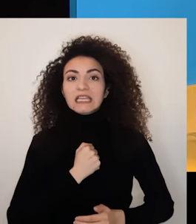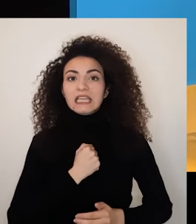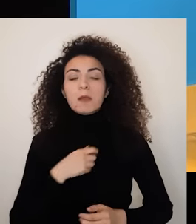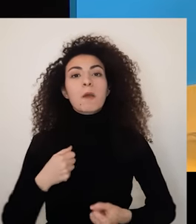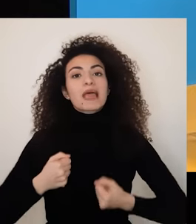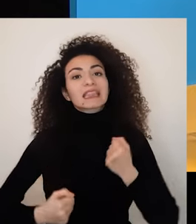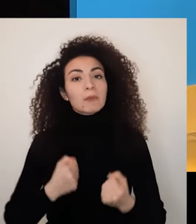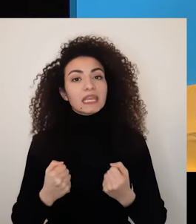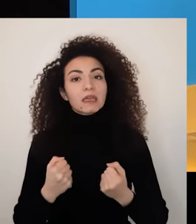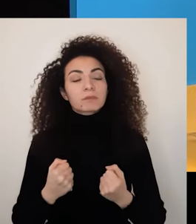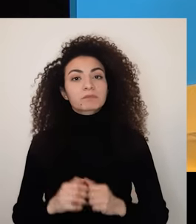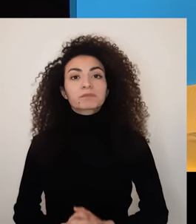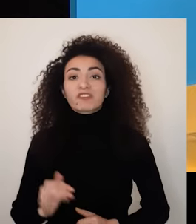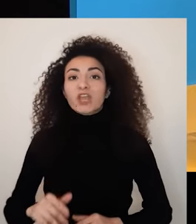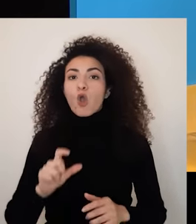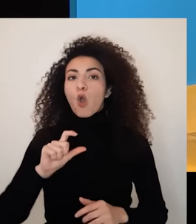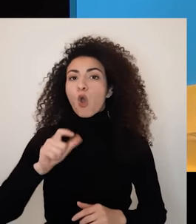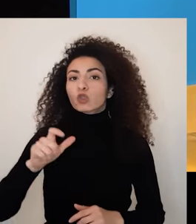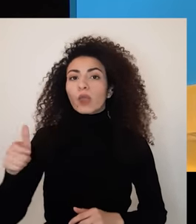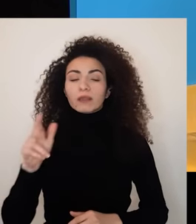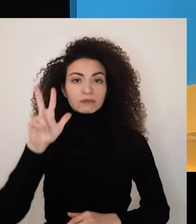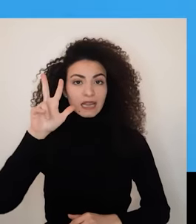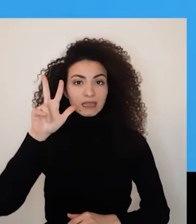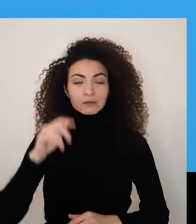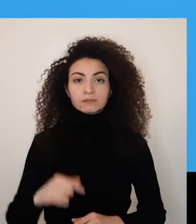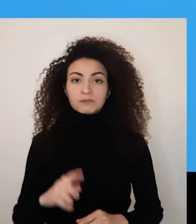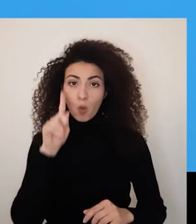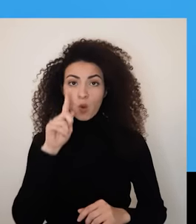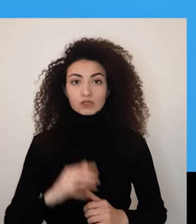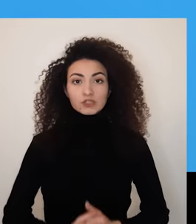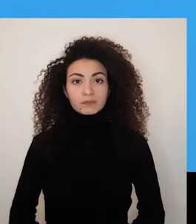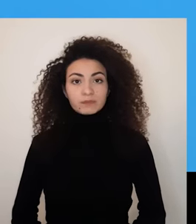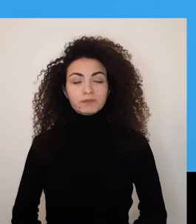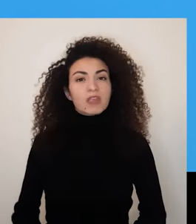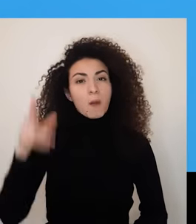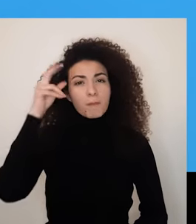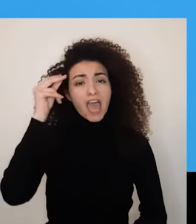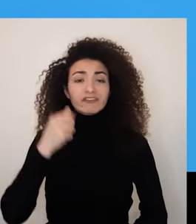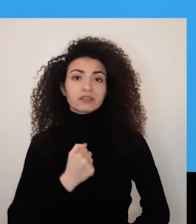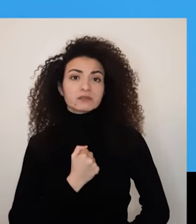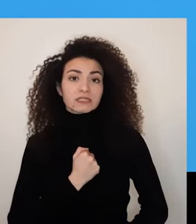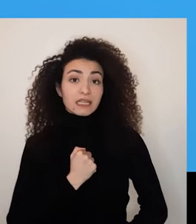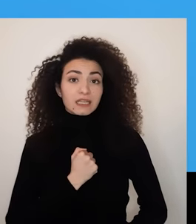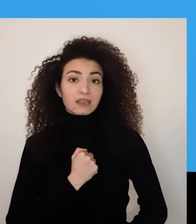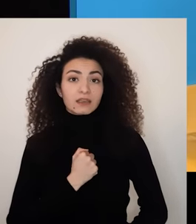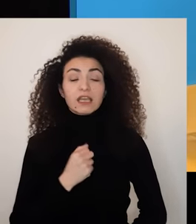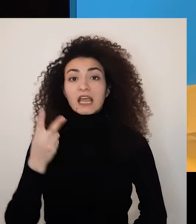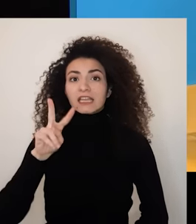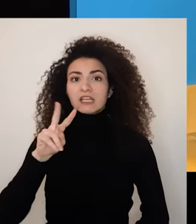نتعمق بالقيادة الذاتية من خلال عملية تطبيقية مؤلفة من ثلاث خطوات متتالية هي